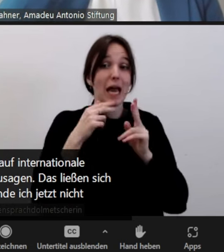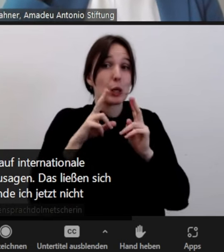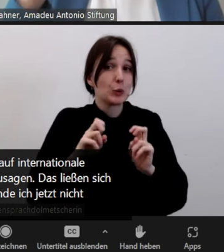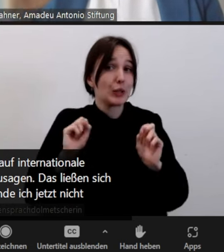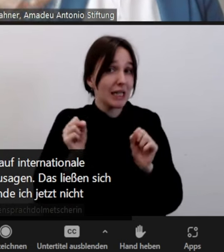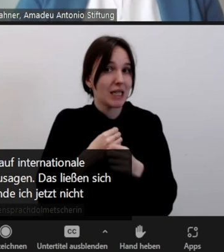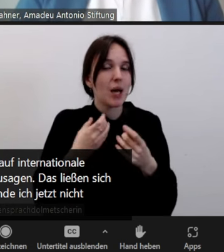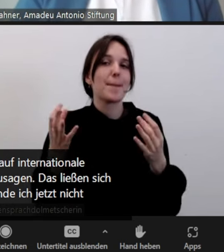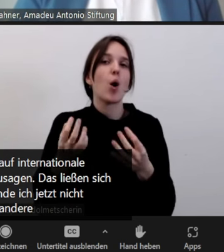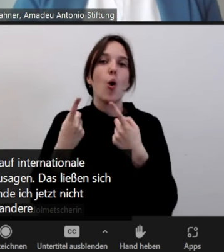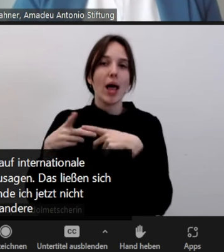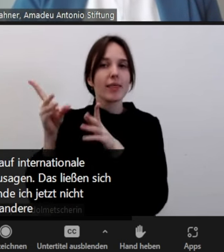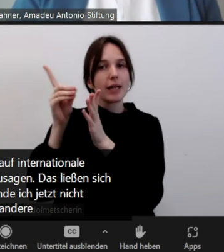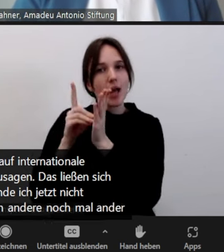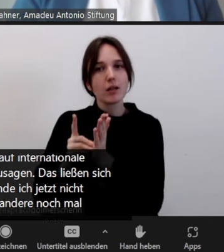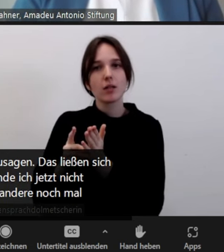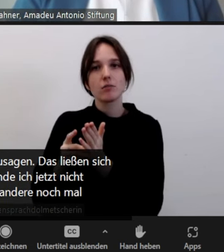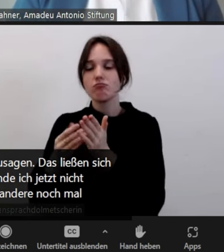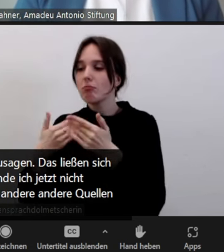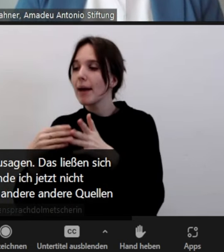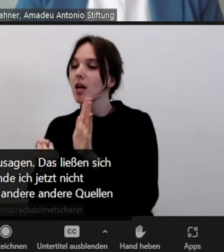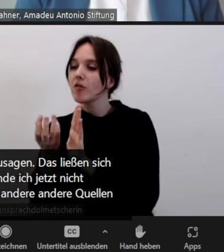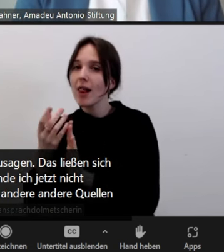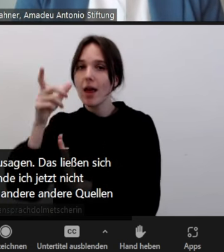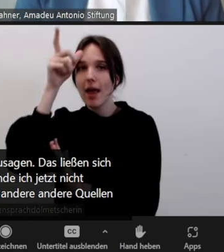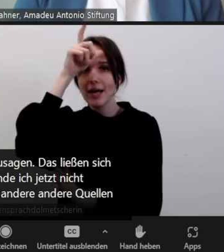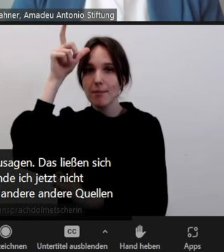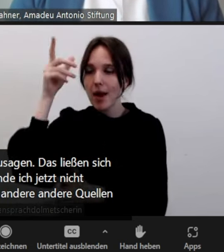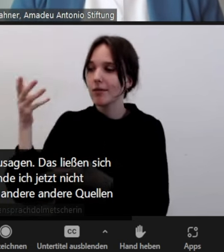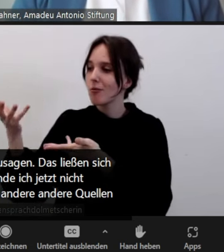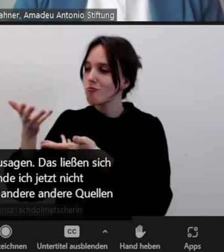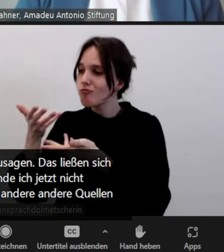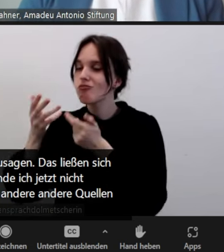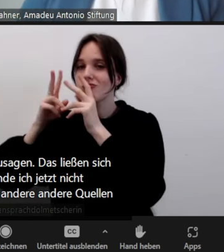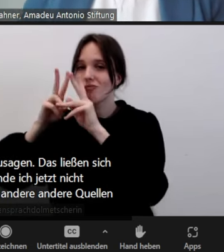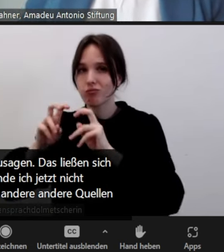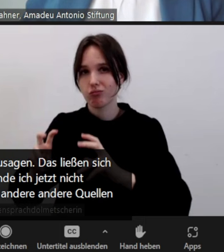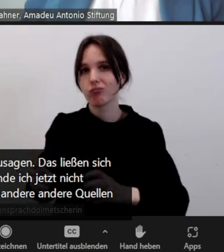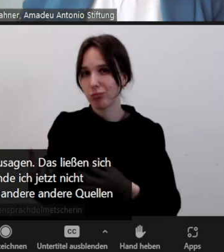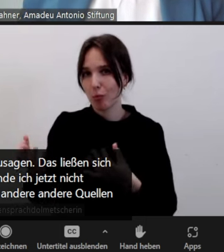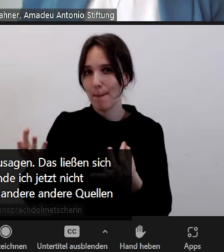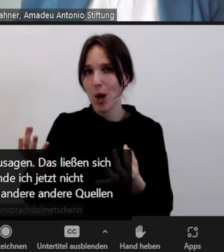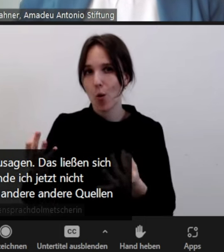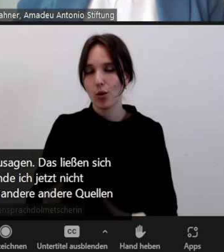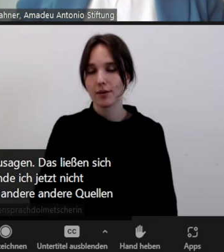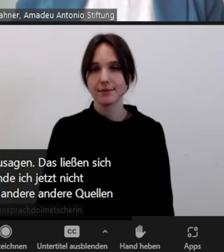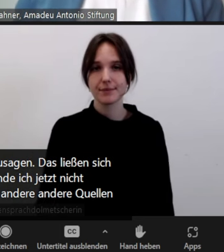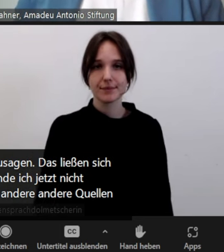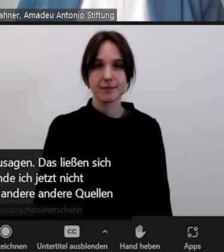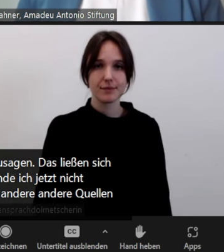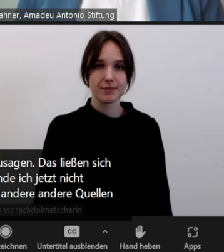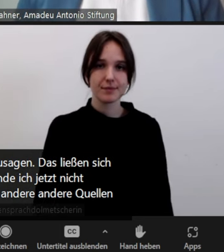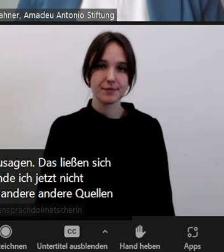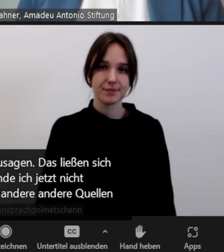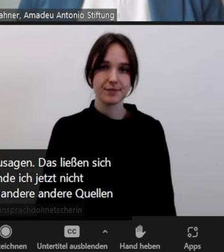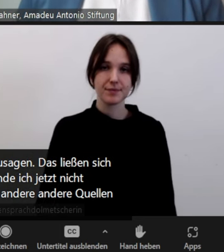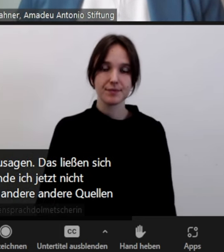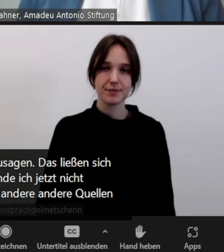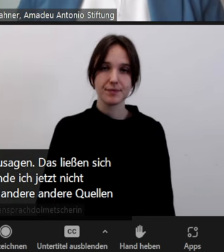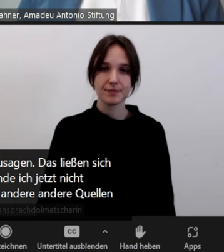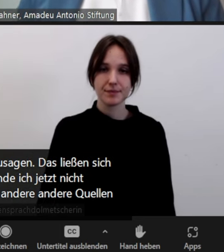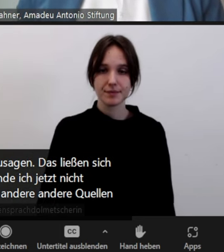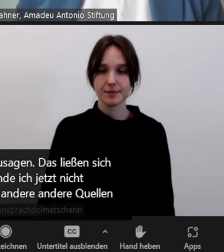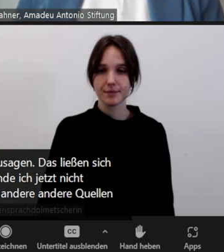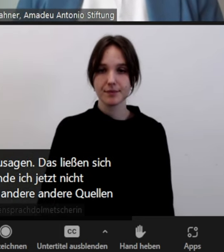Dann müsste man noch mal andere Quellen oder ExpertInnen und Recherchebezüge fragen.